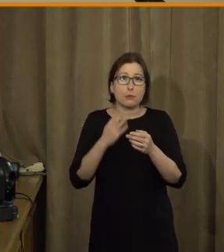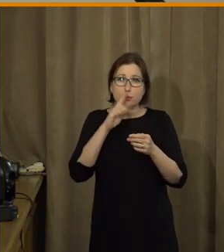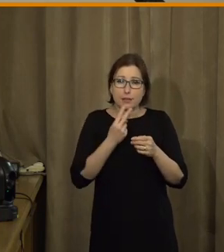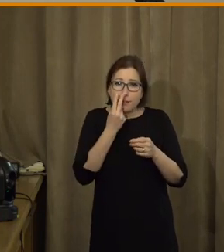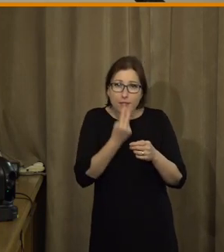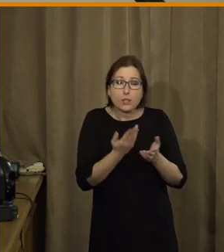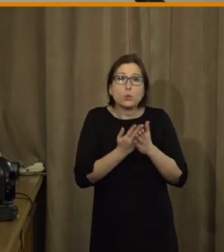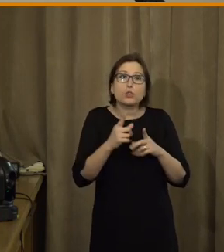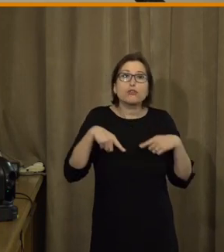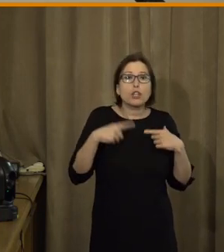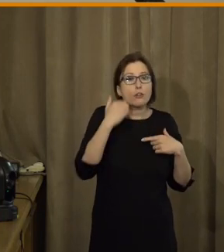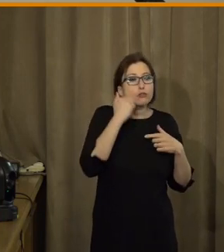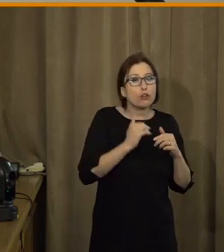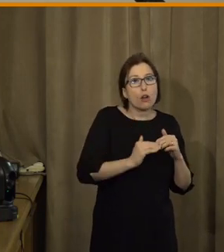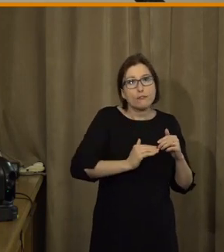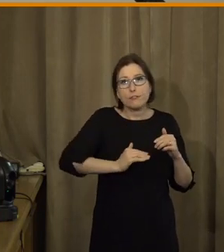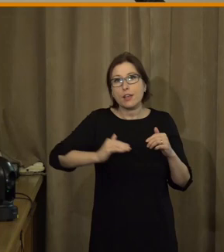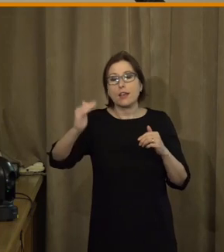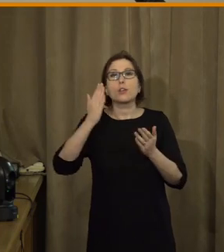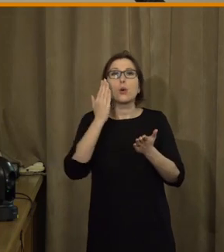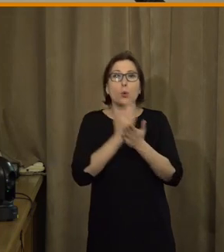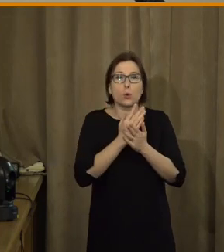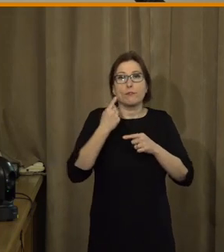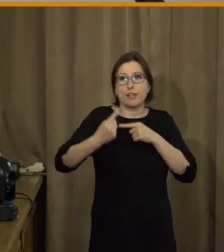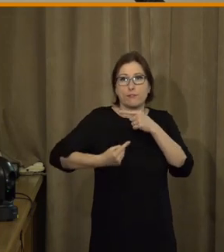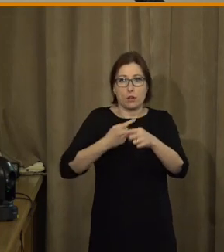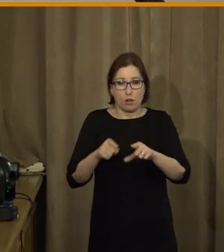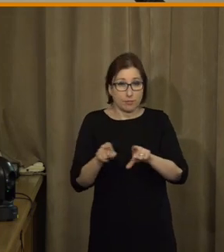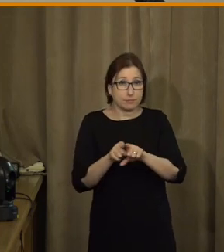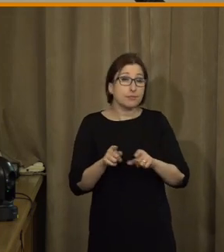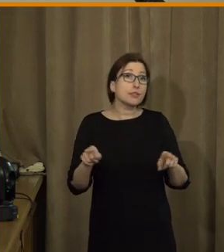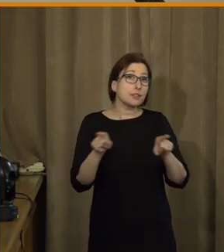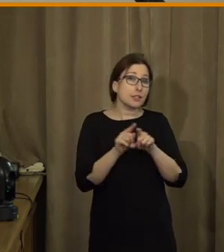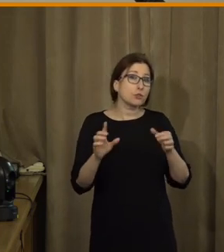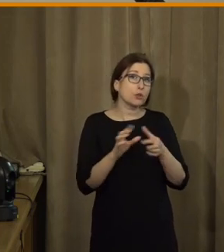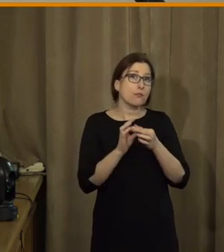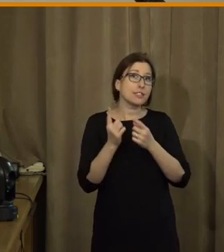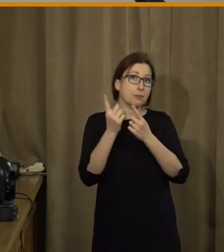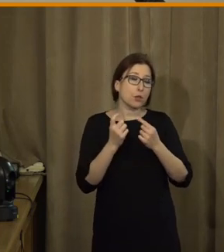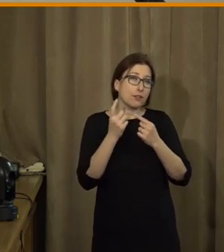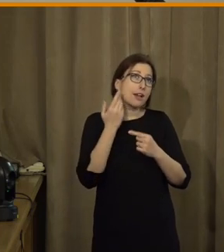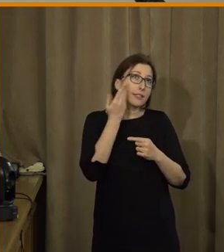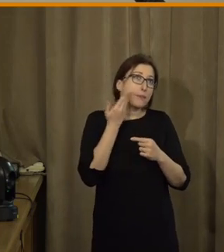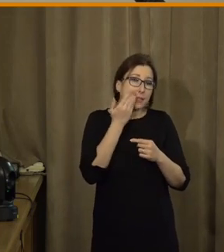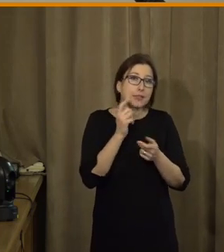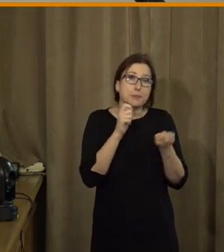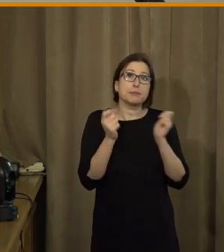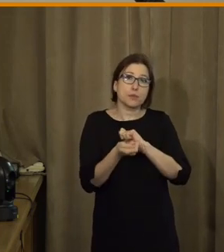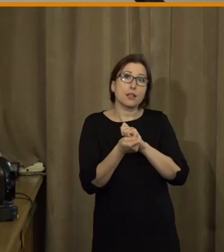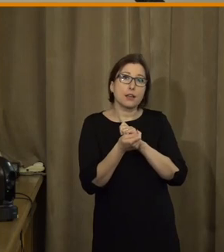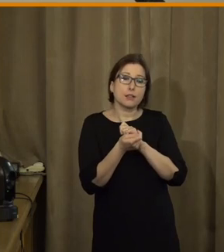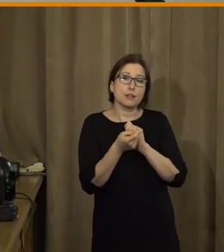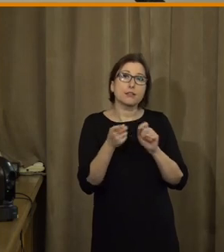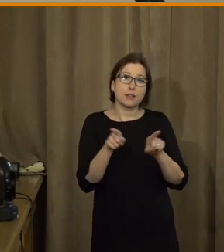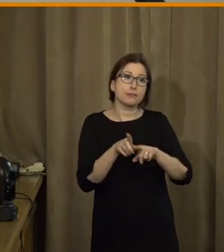v rámci života toho člověka se toto vyvíjí. a nakonec je tady i proměna motivace a myslím, že to je důležitý,